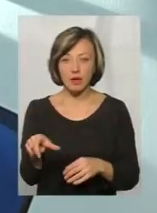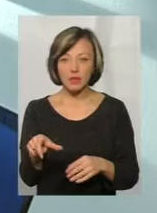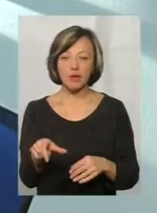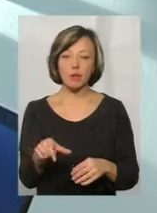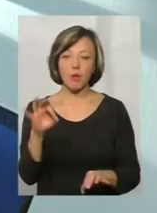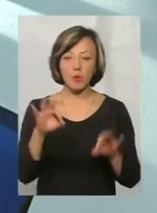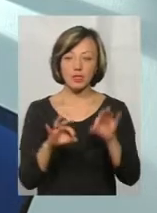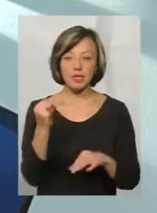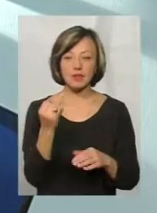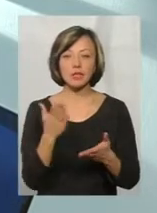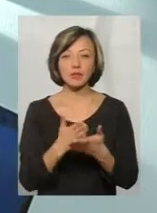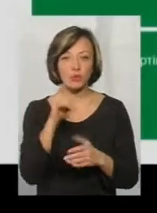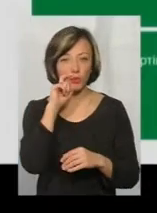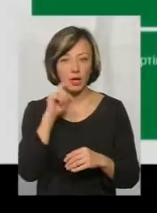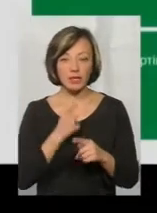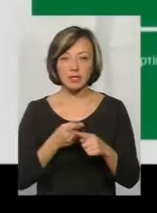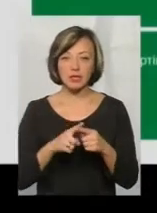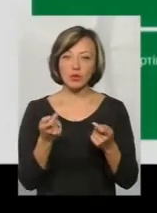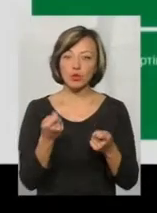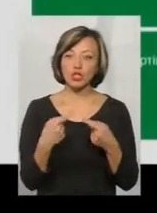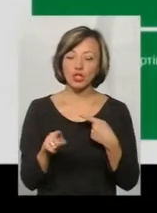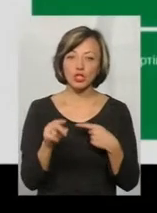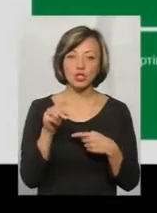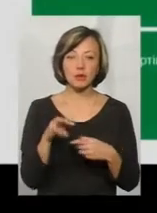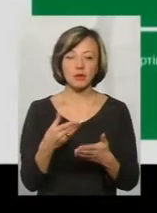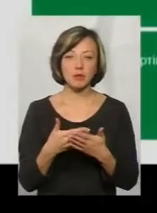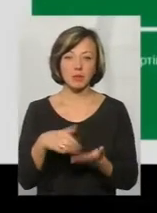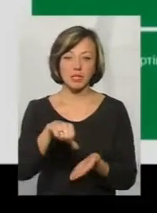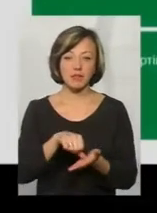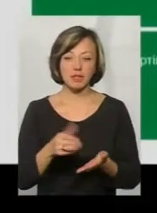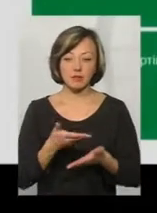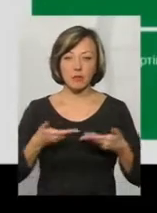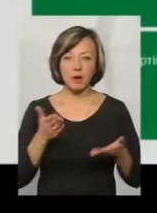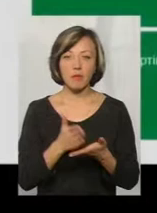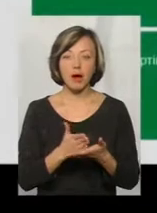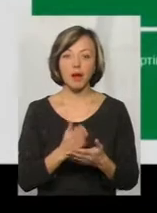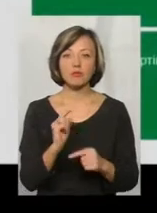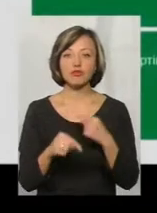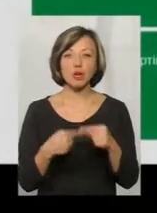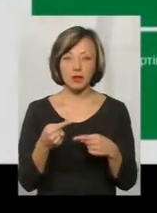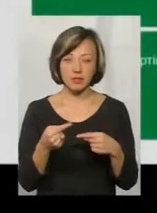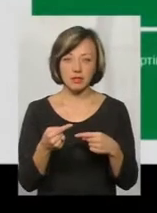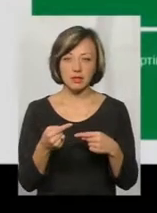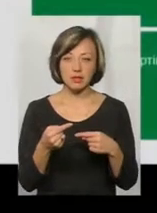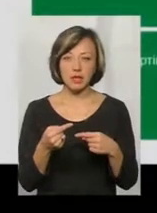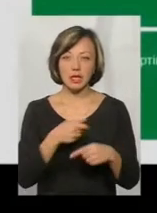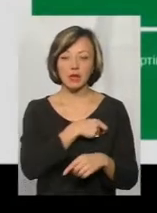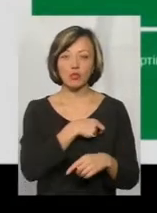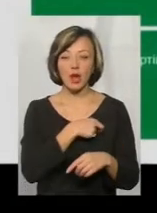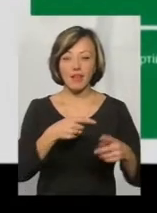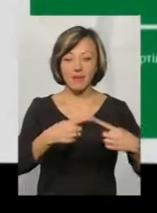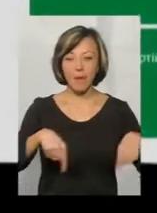інтересам, які існують в Україні. Це трохи інше, ніж недопредставництво, яке ми маємо через депутатів